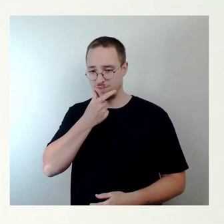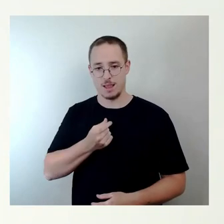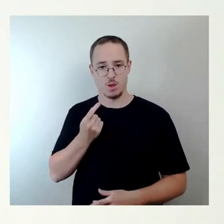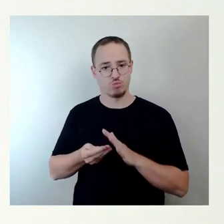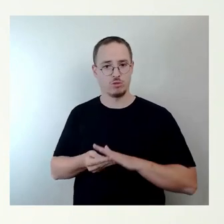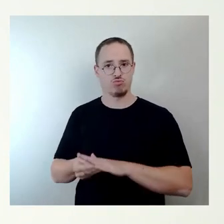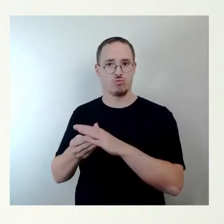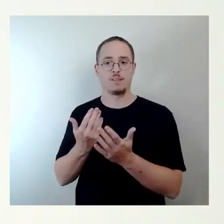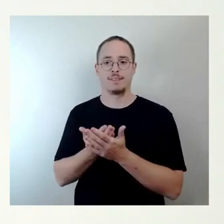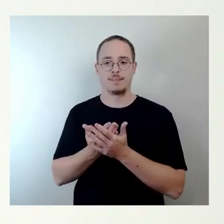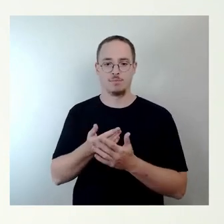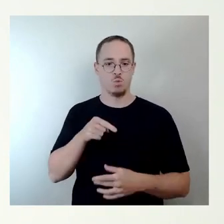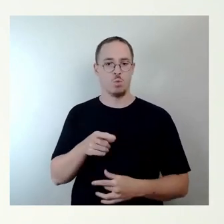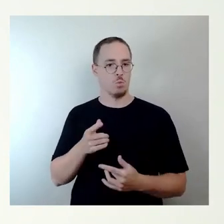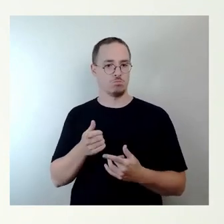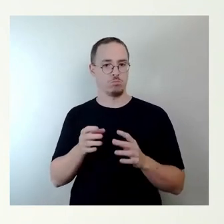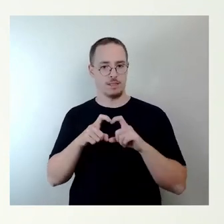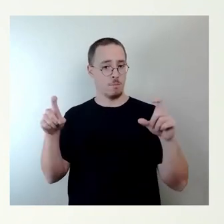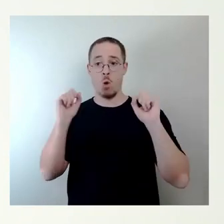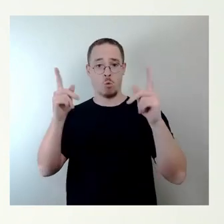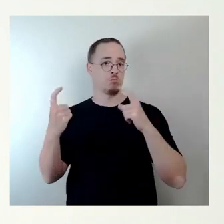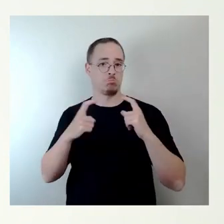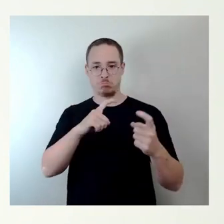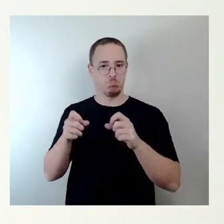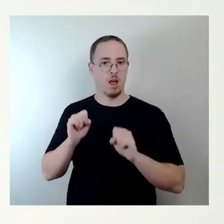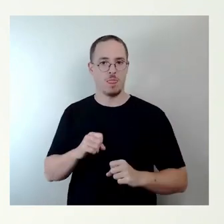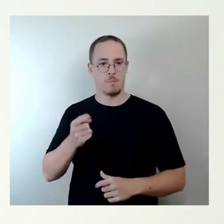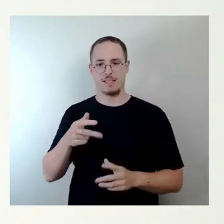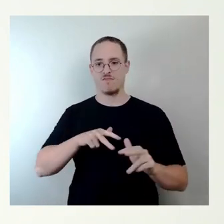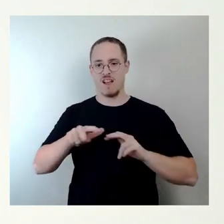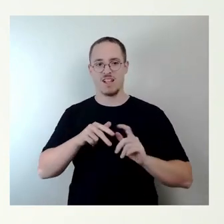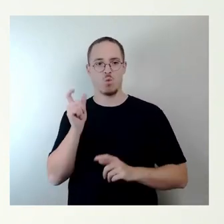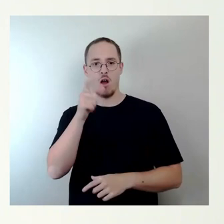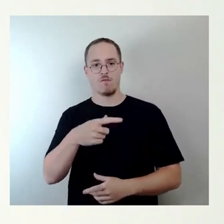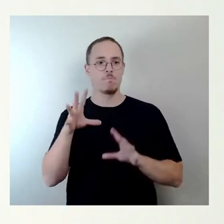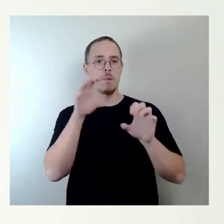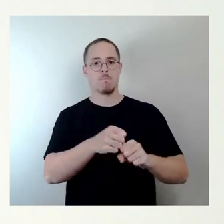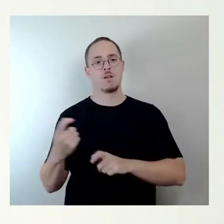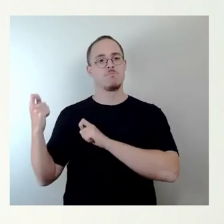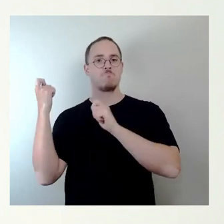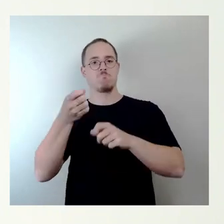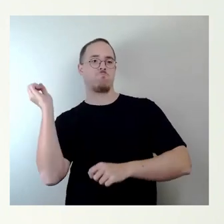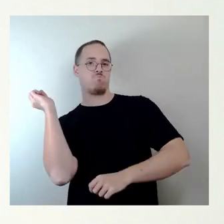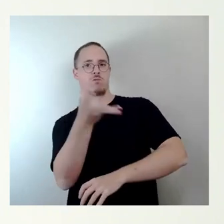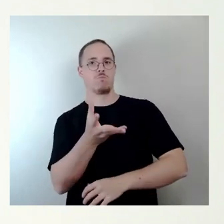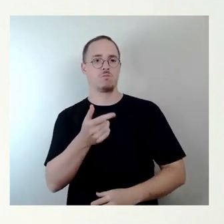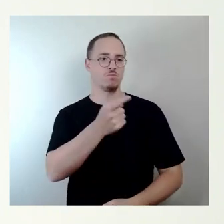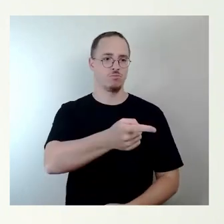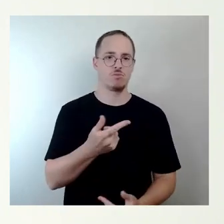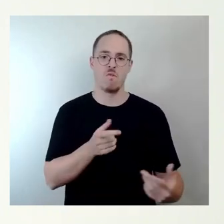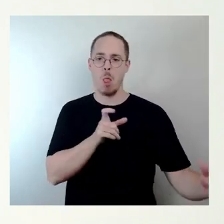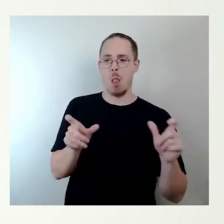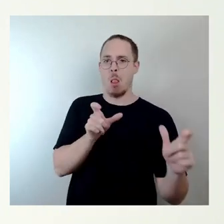aber der Verwaltung hier nichts tun, Versäumnisse, Blockade und was auch immer zu unterstellen, ist einfach